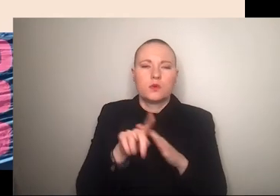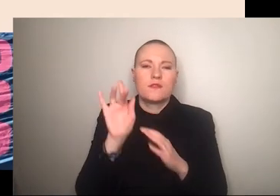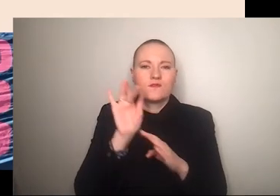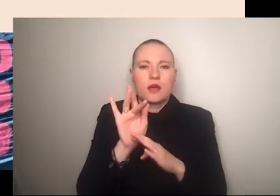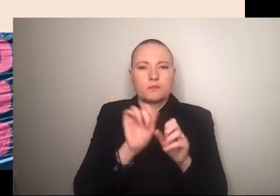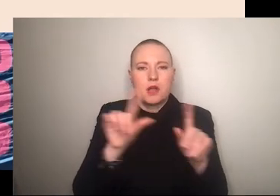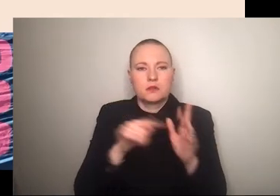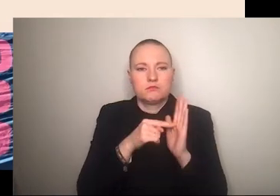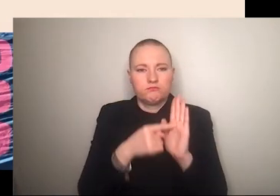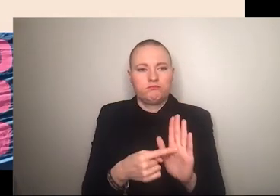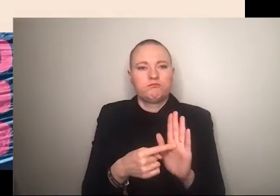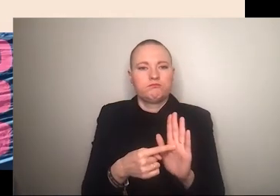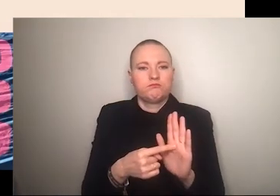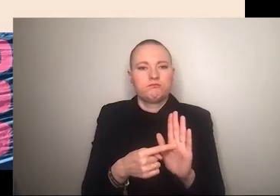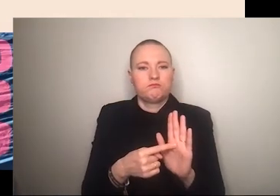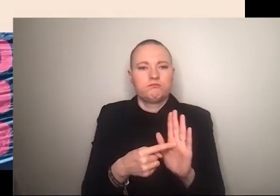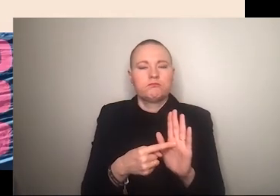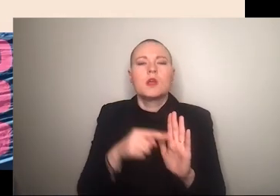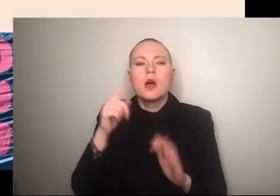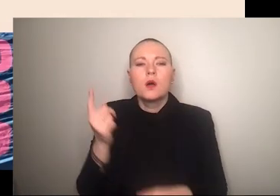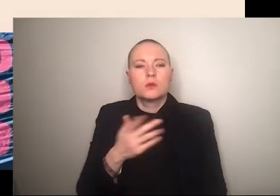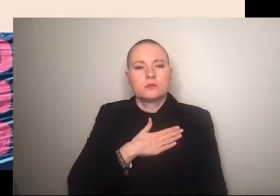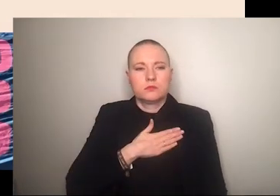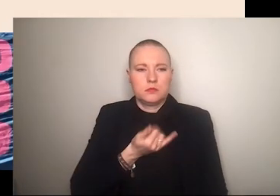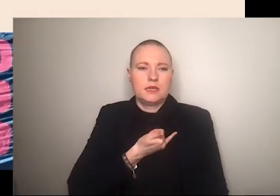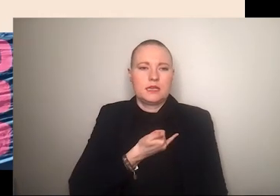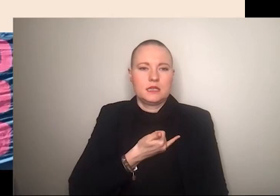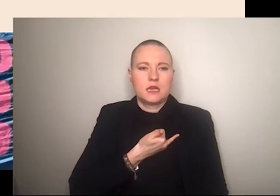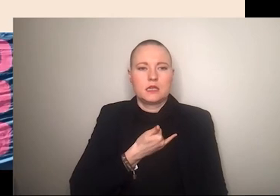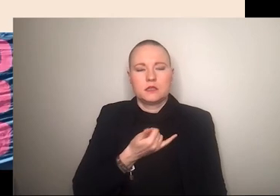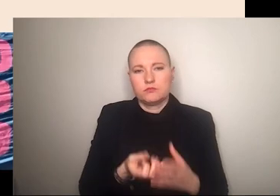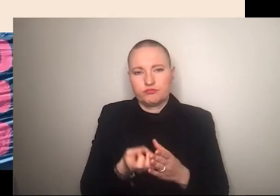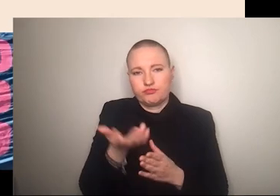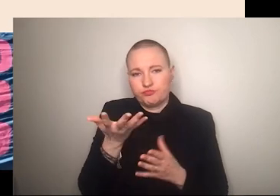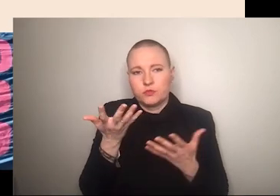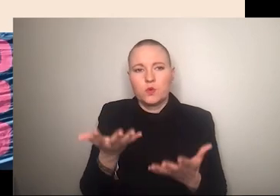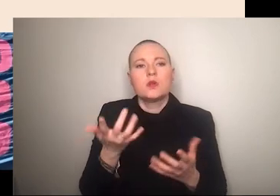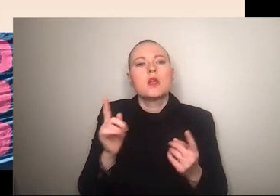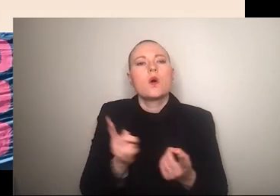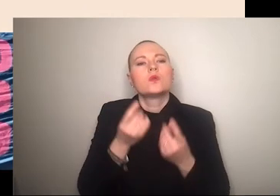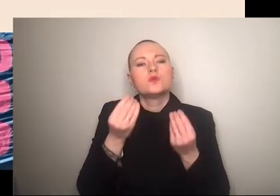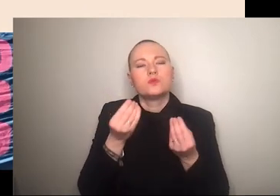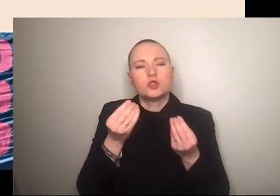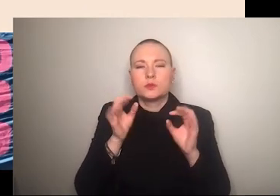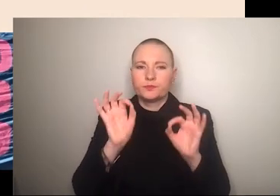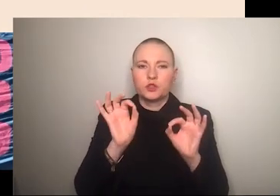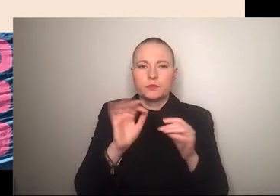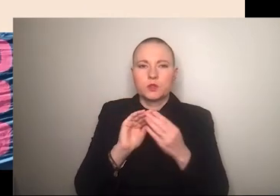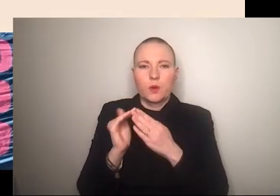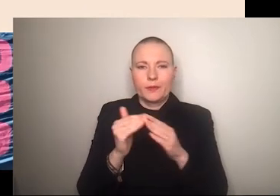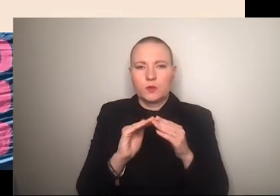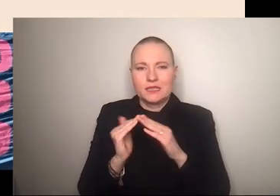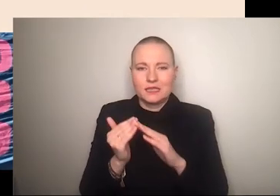ebenso aber auch für die eigene identitätskonstruktion und das anrufen einer gewissen community oder einer gewissen